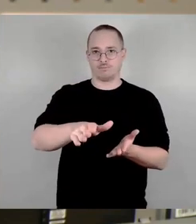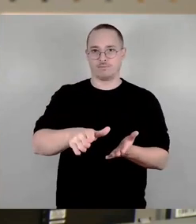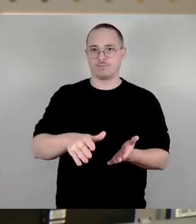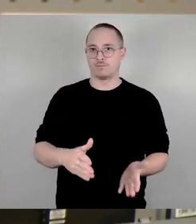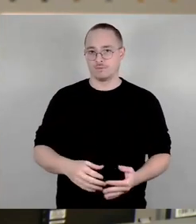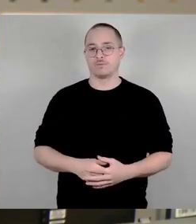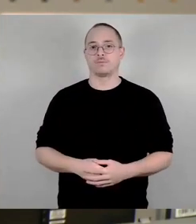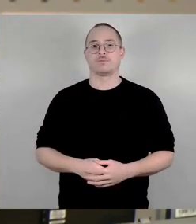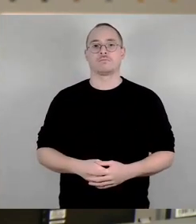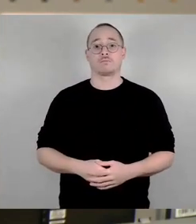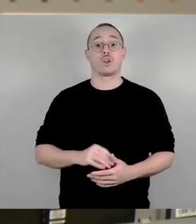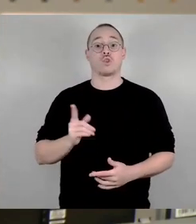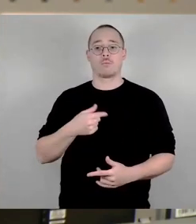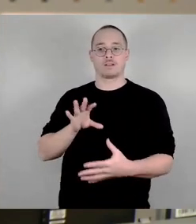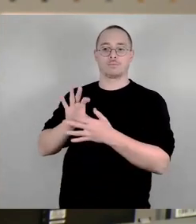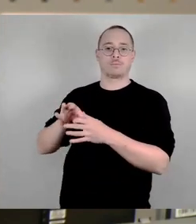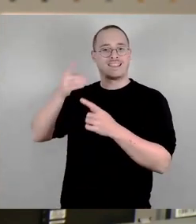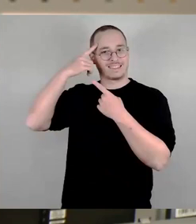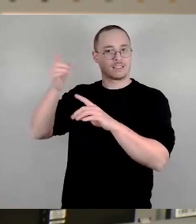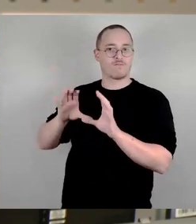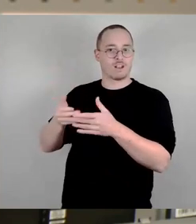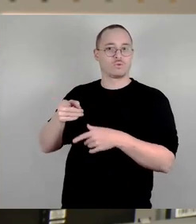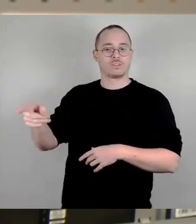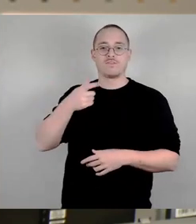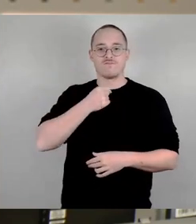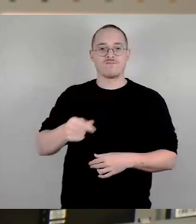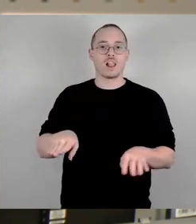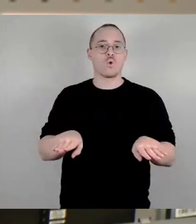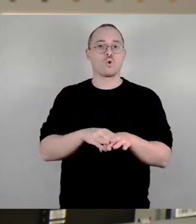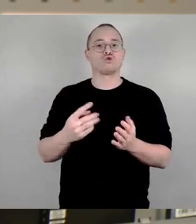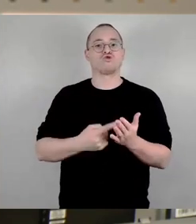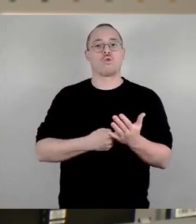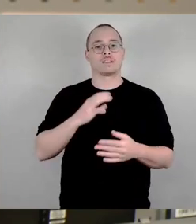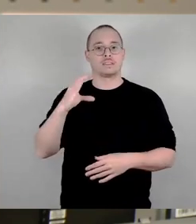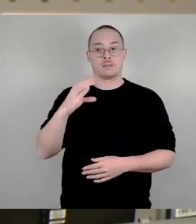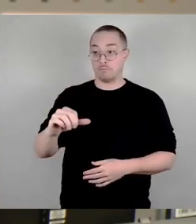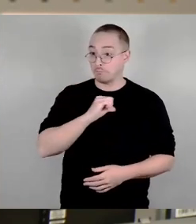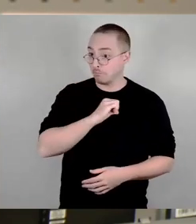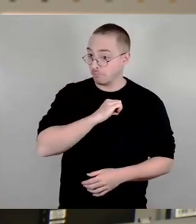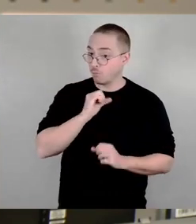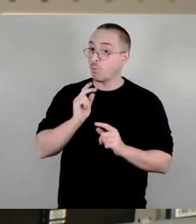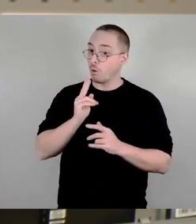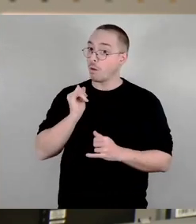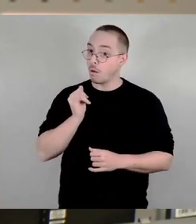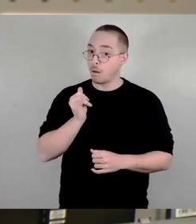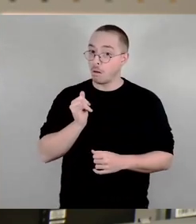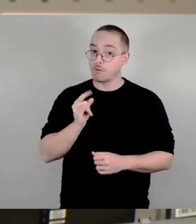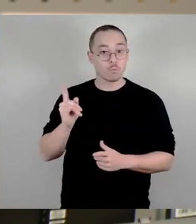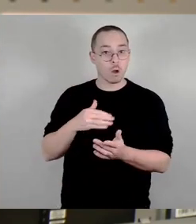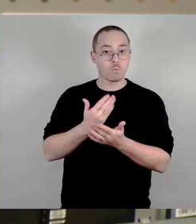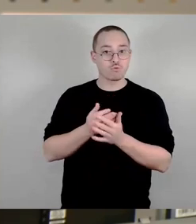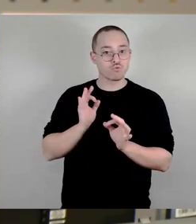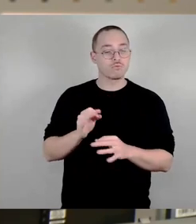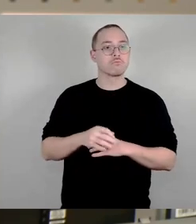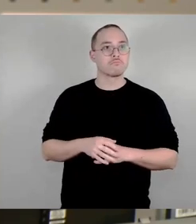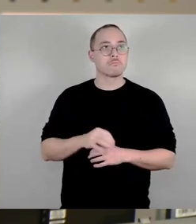interessanten Antrag und ein interessantes Angebot. Wir haben es deshalb auch auf Landesebene mit verhandelt, dass entsprechend das möglich